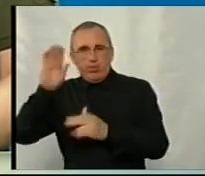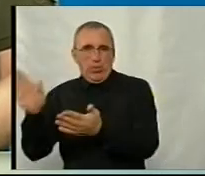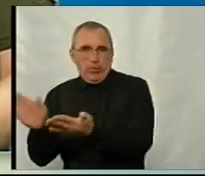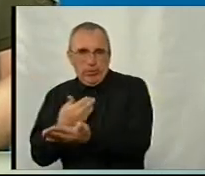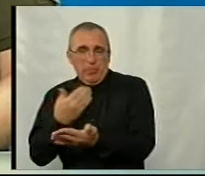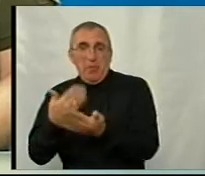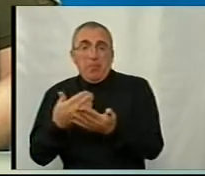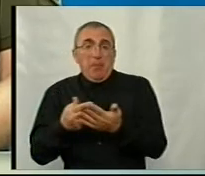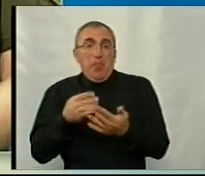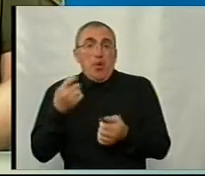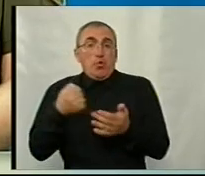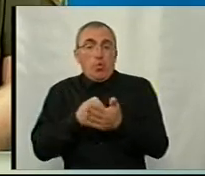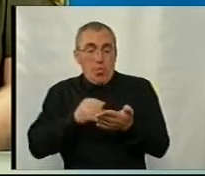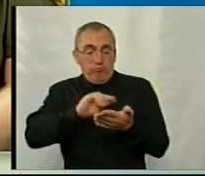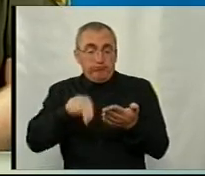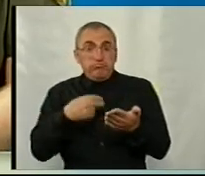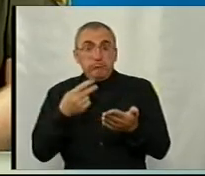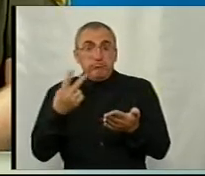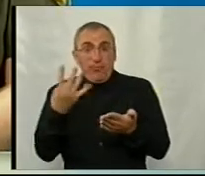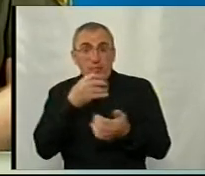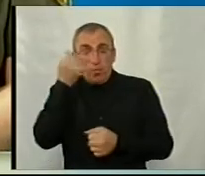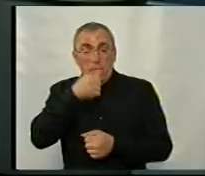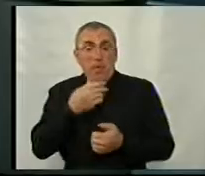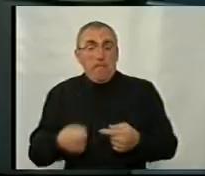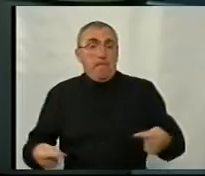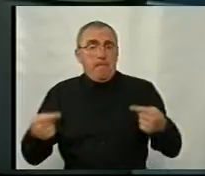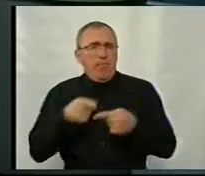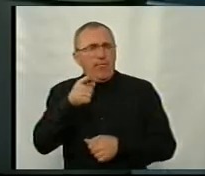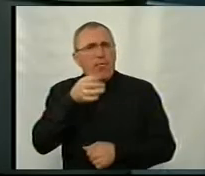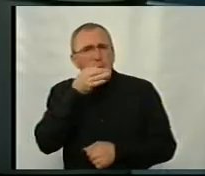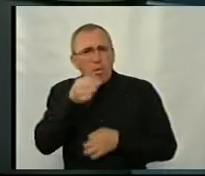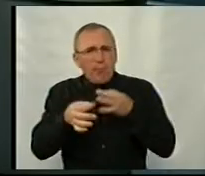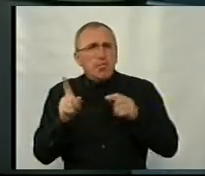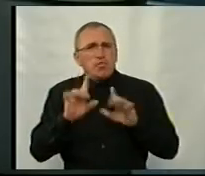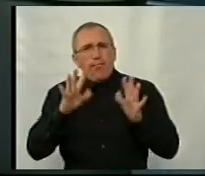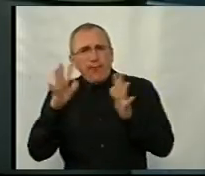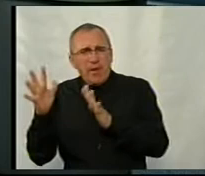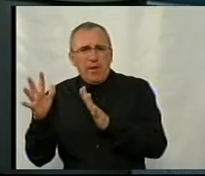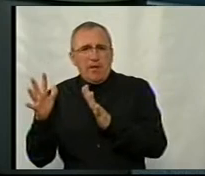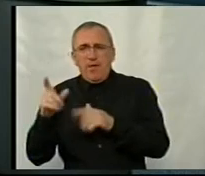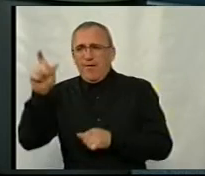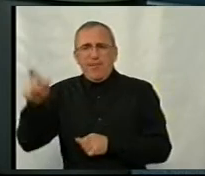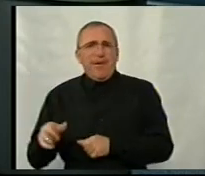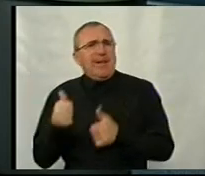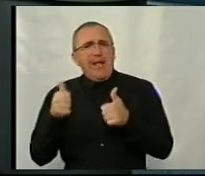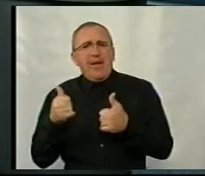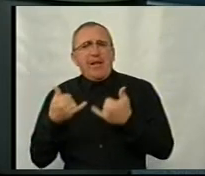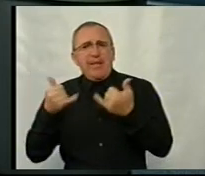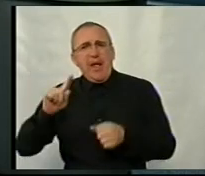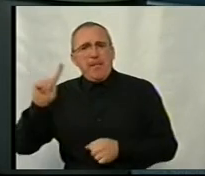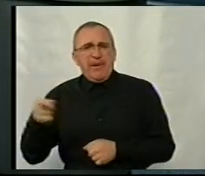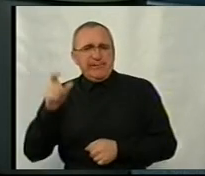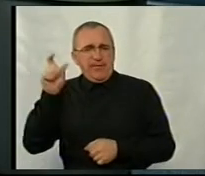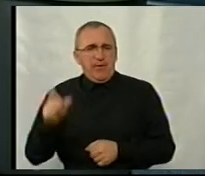2024 року, якщо не буде підтвердження. Ви говорите про такі випадки, коли він не дуже гарний для призовника,